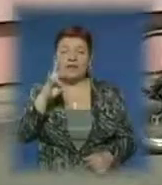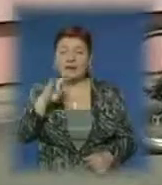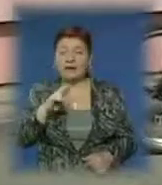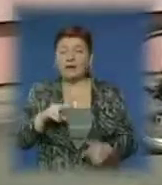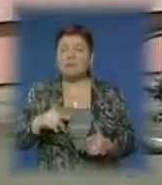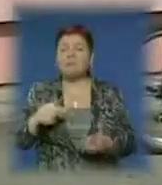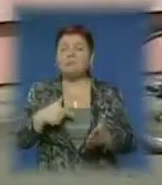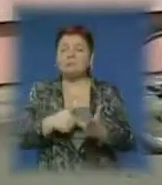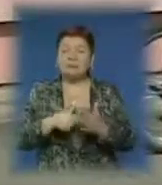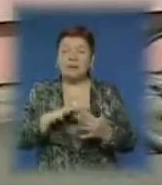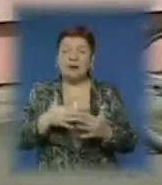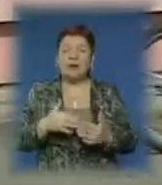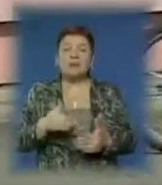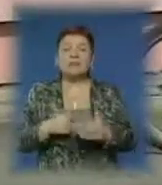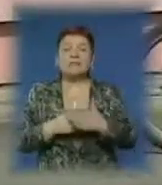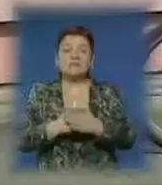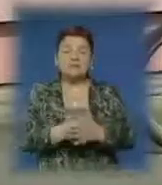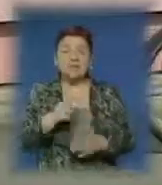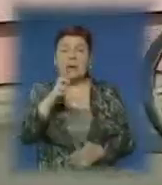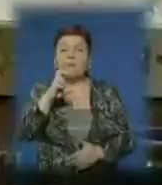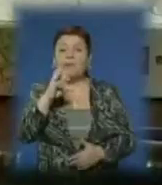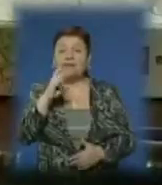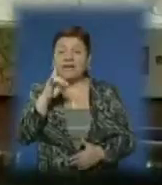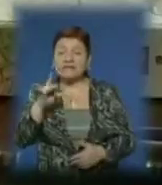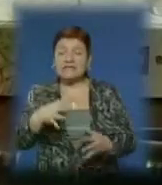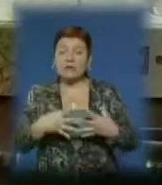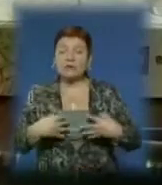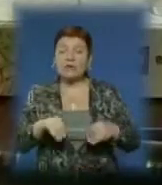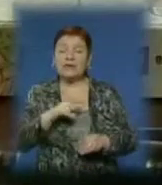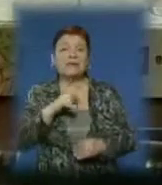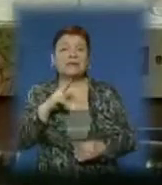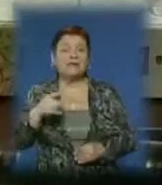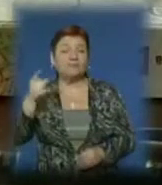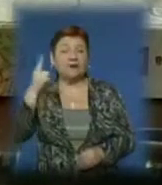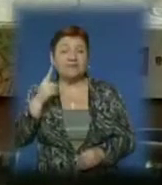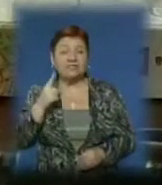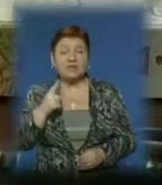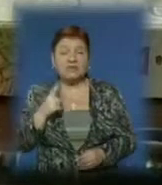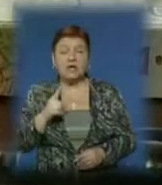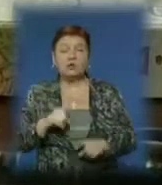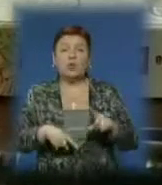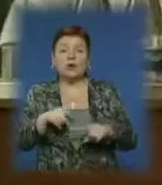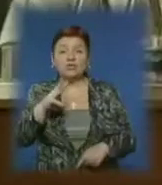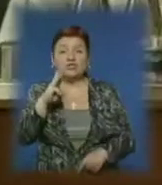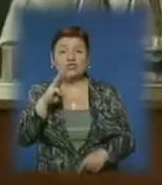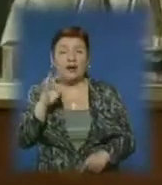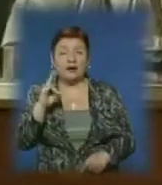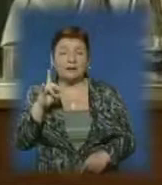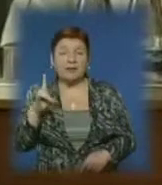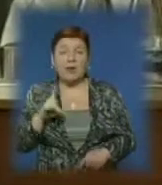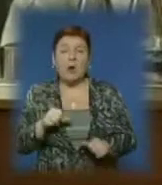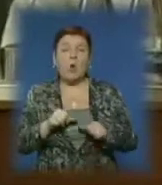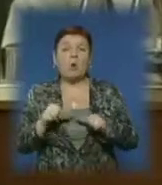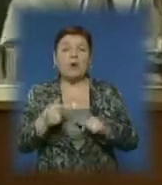Михайла Теводара безується на бедевлянських родинах, які належали у давні часи до дрібної шляхти. Окремий розділ